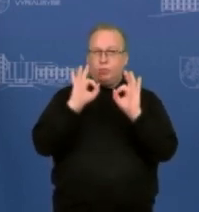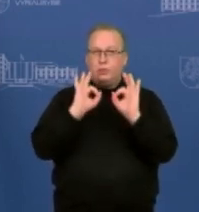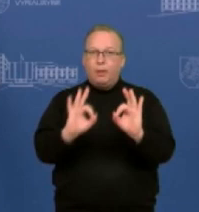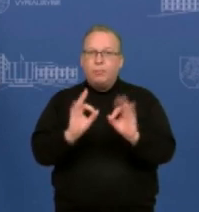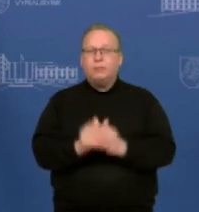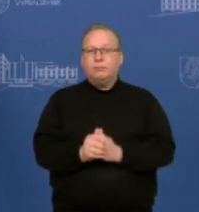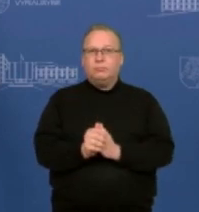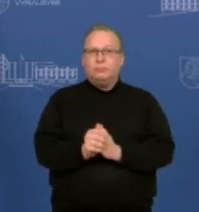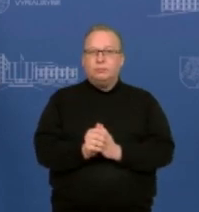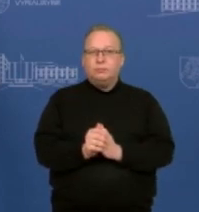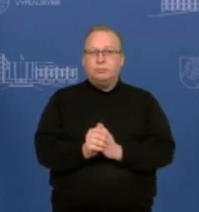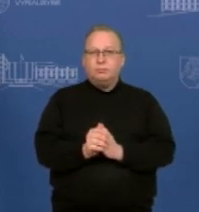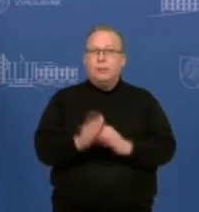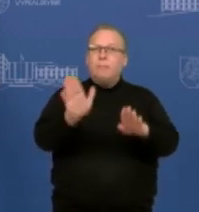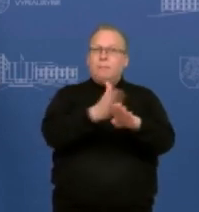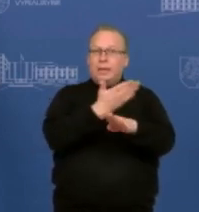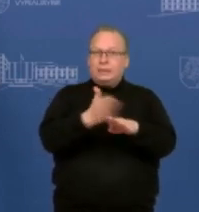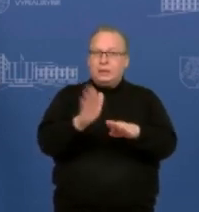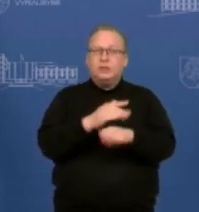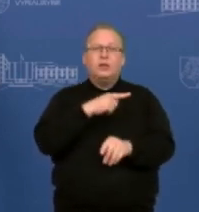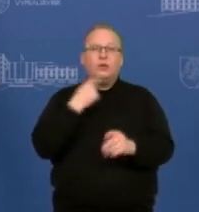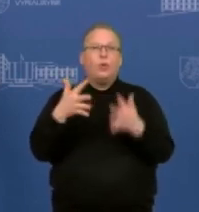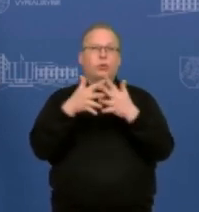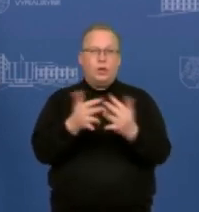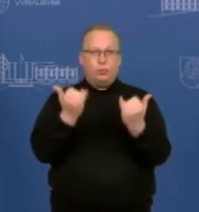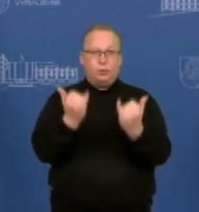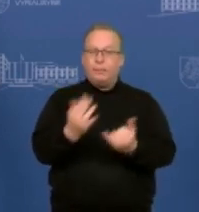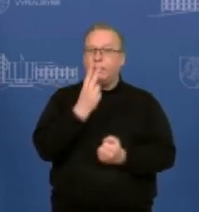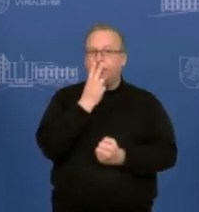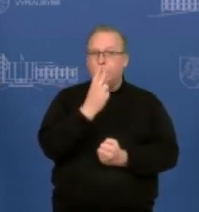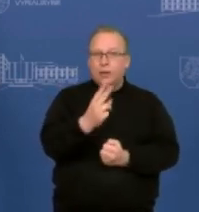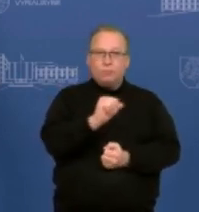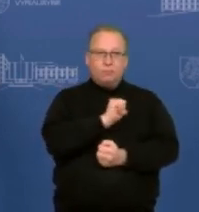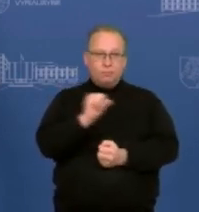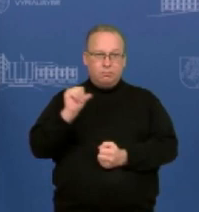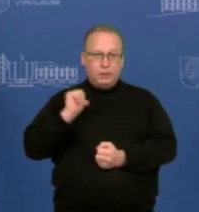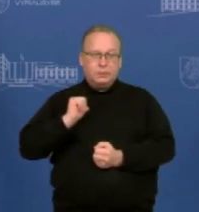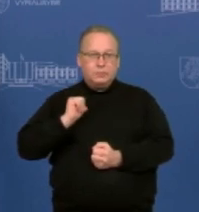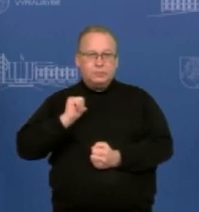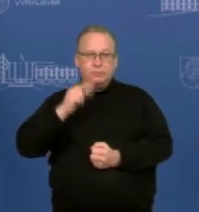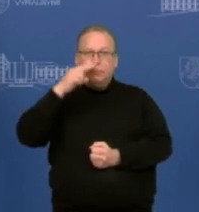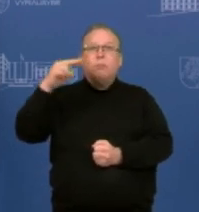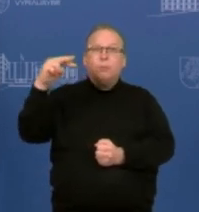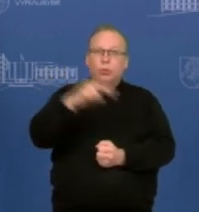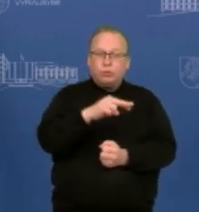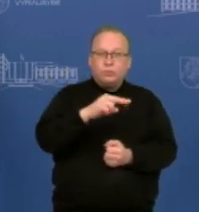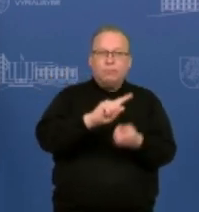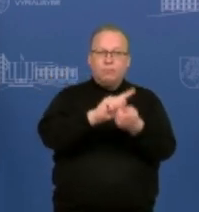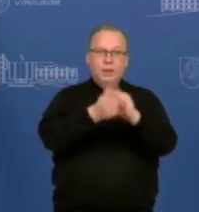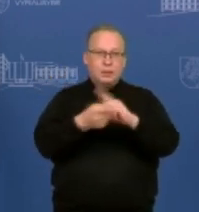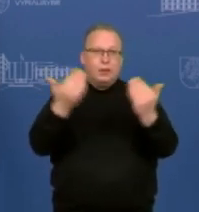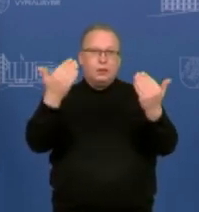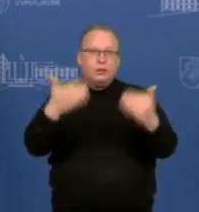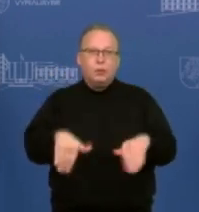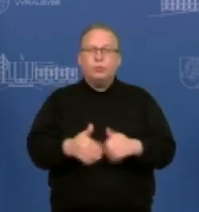priskirti ir dislokuoti. Tai daug dalykų matome jau dabar. Tai, kad ir pats požiūris pasikeitė. Tai yra turbūt